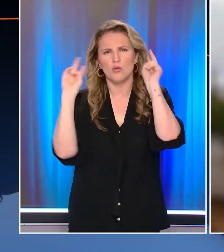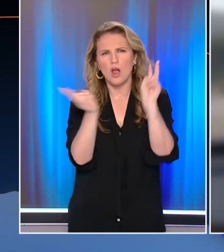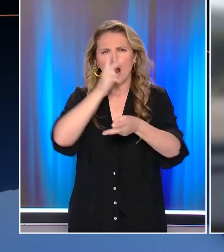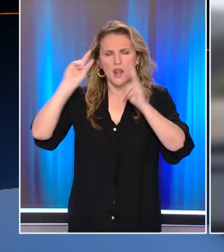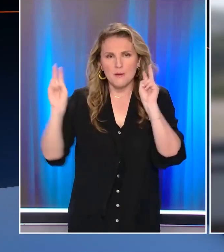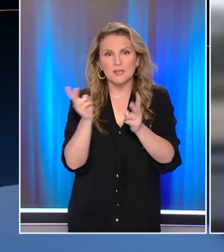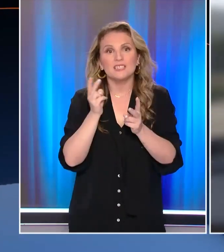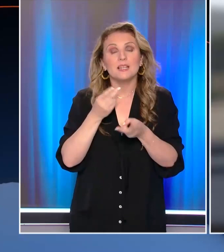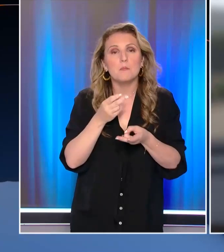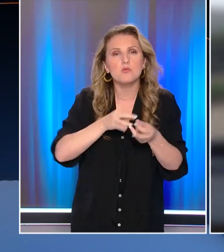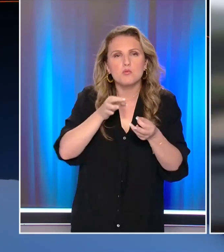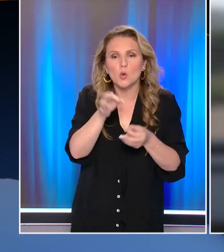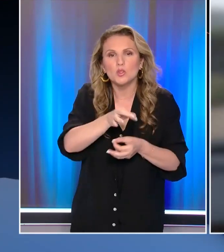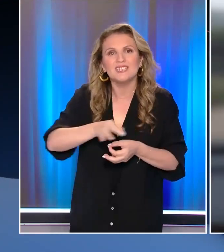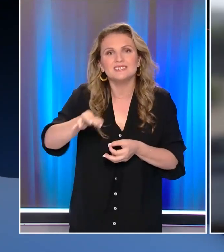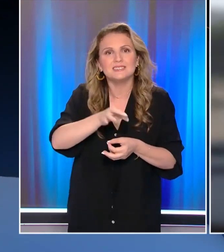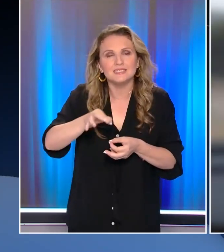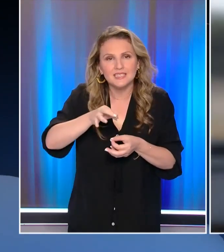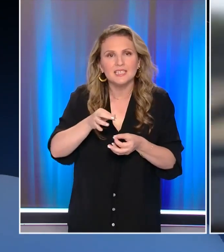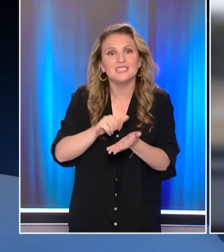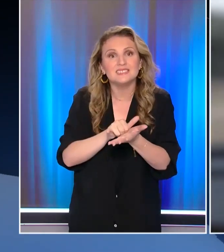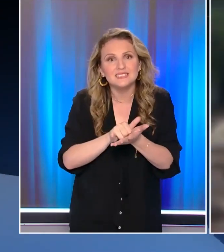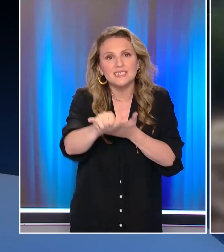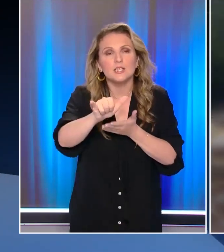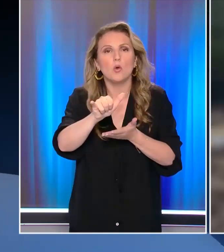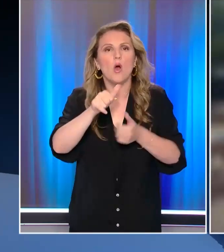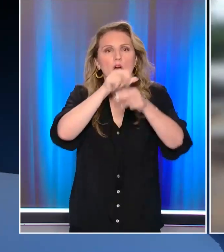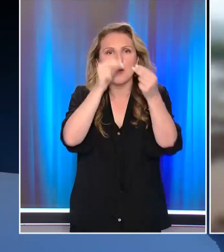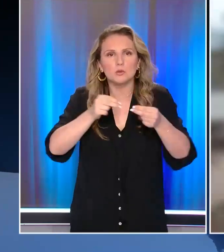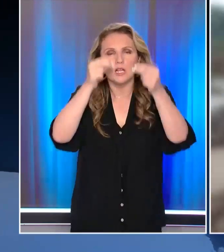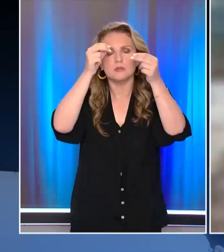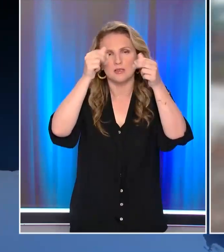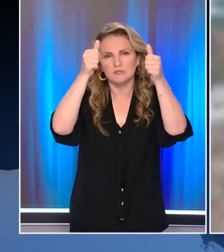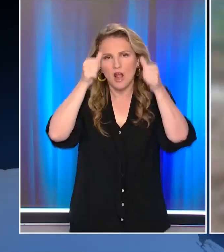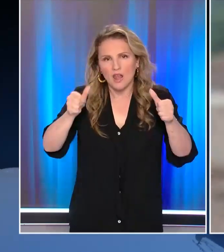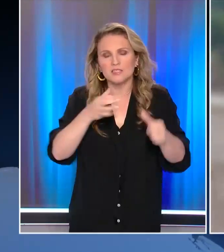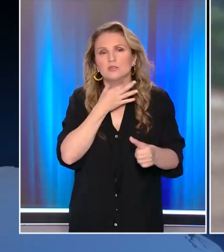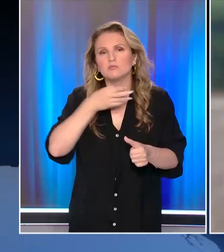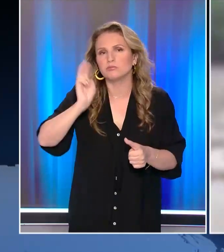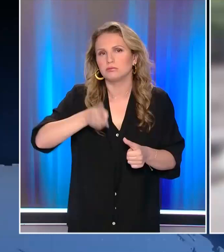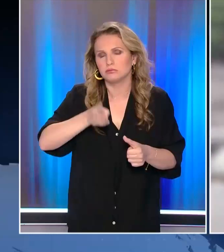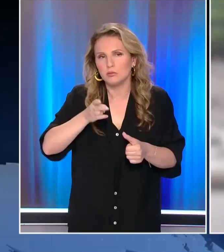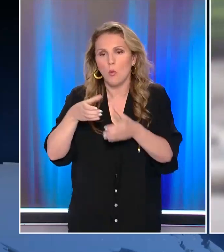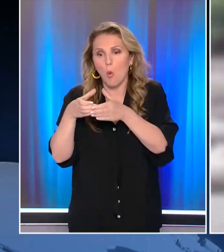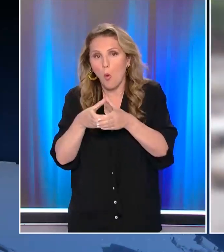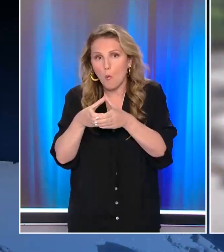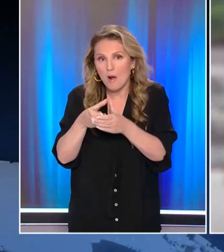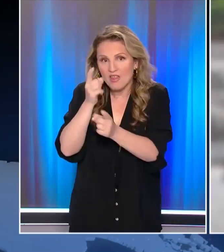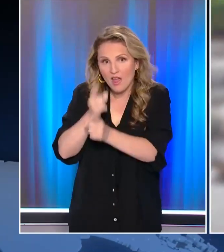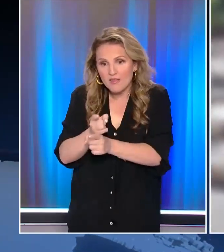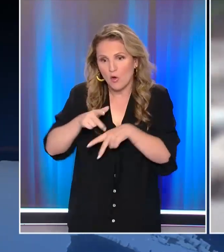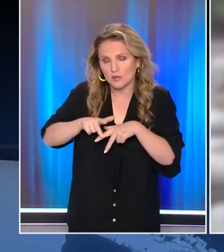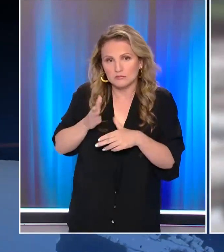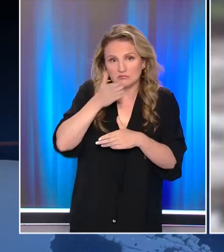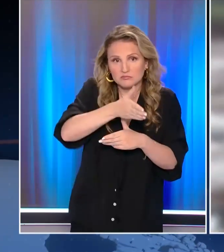κυρίως στη Σκύρο που κηρύχθηκε σε κατάσταση έκτακτης ανάγκης Η καταγραφή των ζημιών έχει ήδη ξεκινήσει και κλιμάκιο